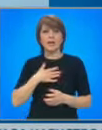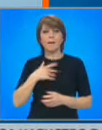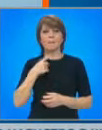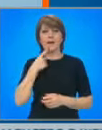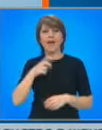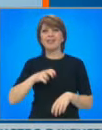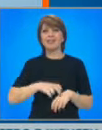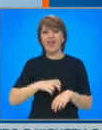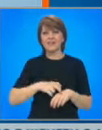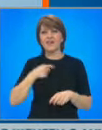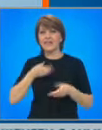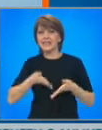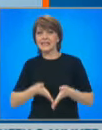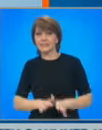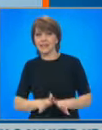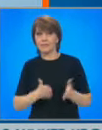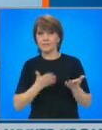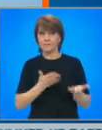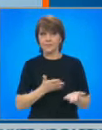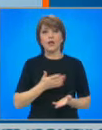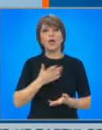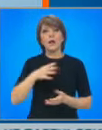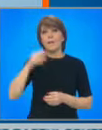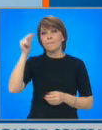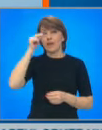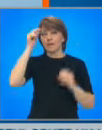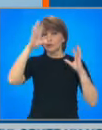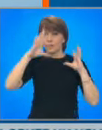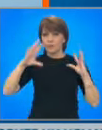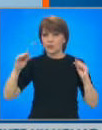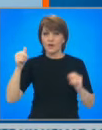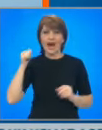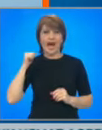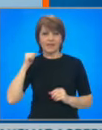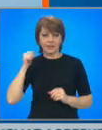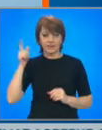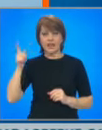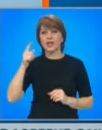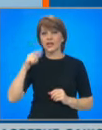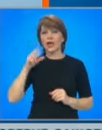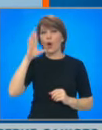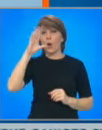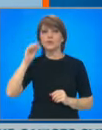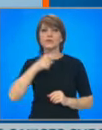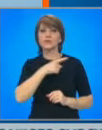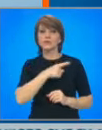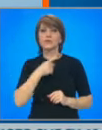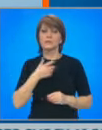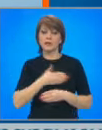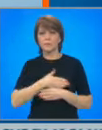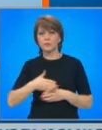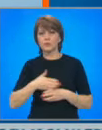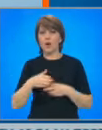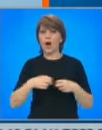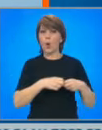От външното ни министерство съобщиха, че Българското посолство в Атина и Генералното ни консулство в Солун са в постоянен